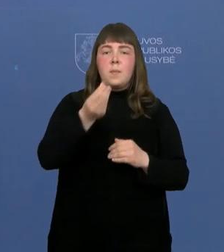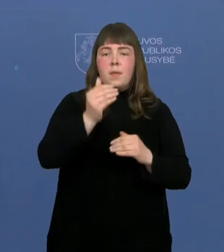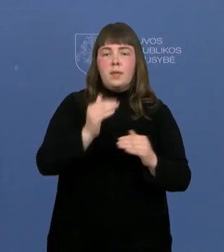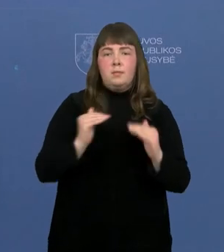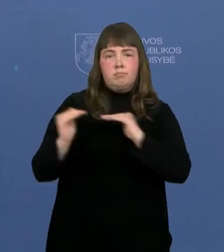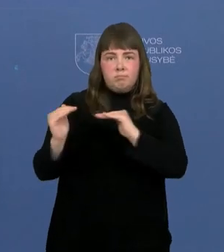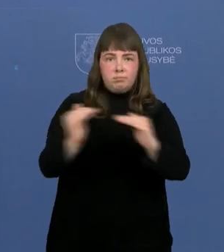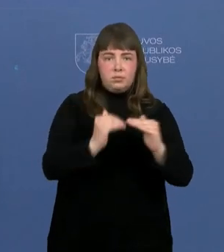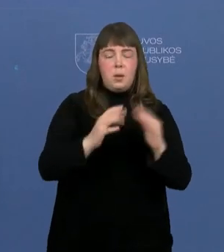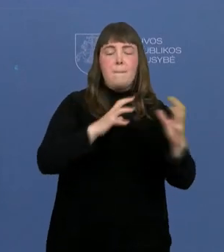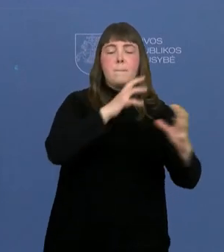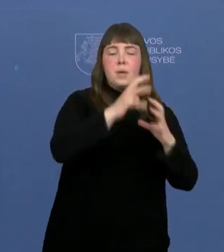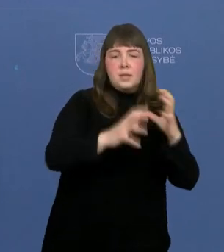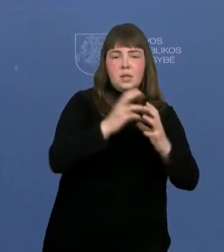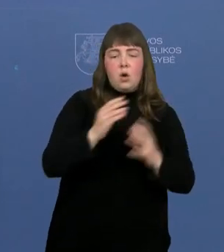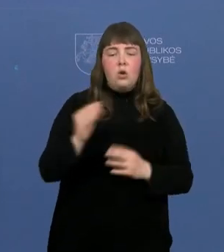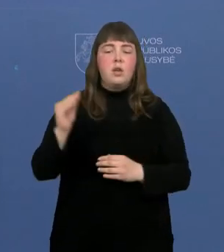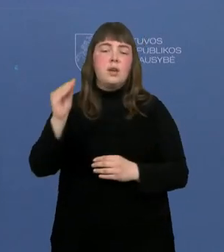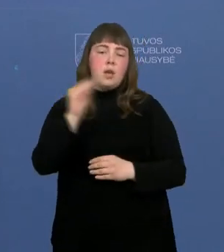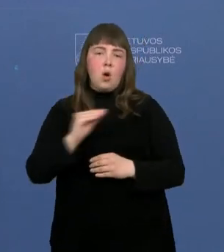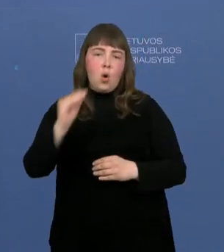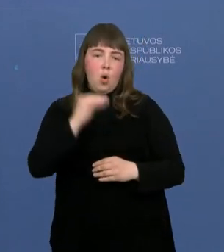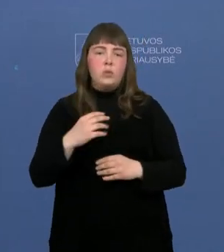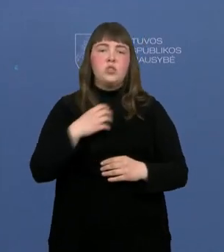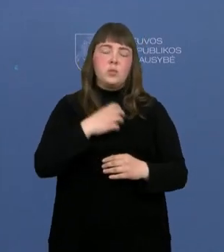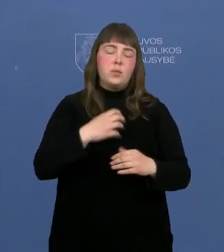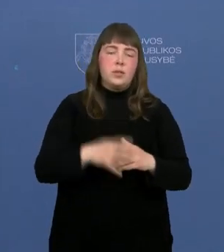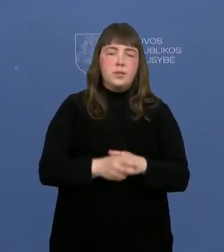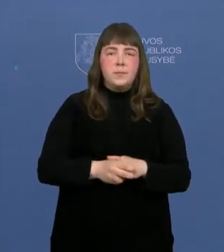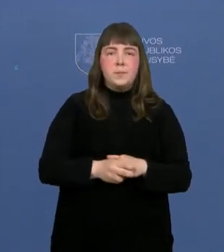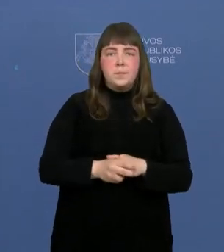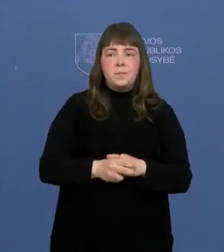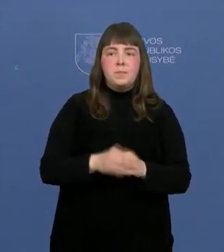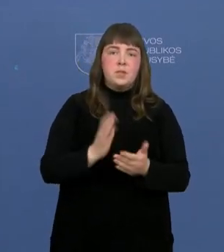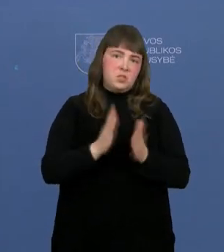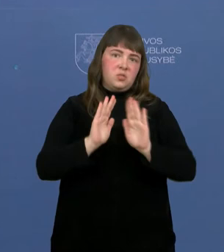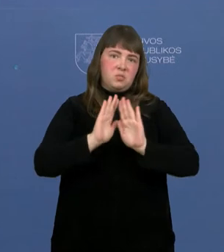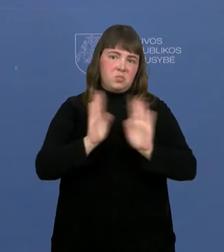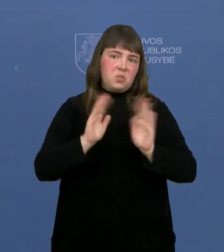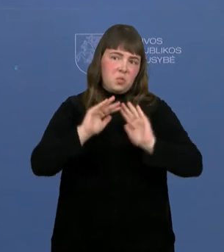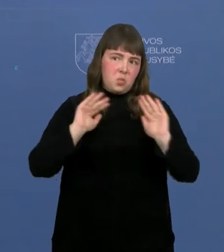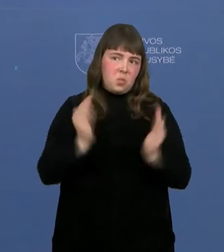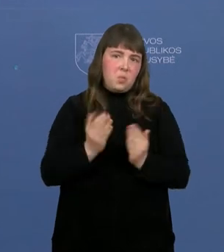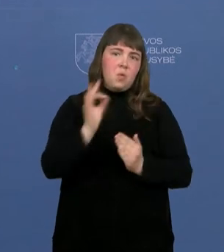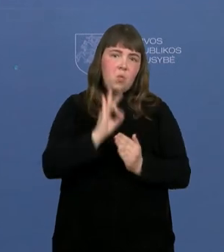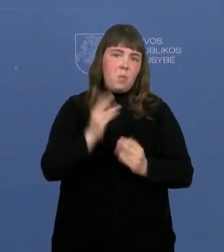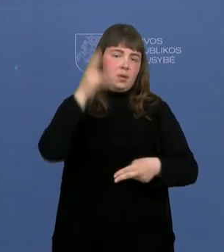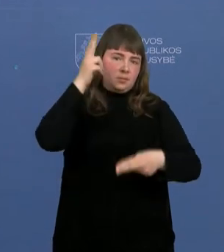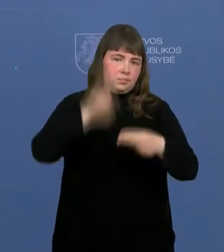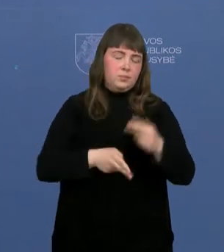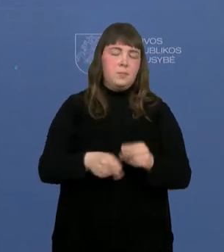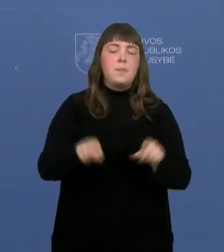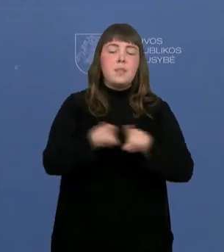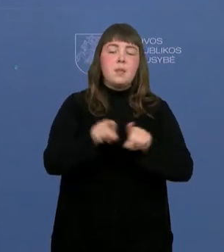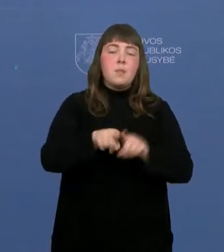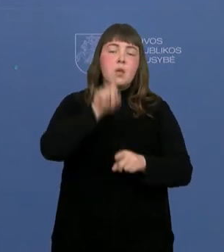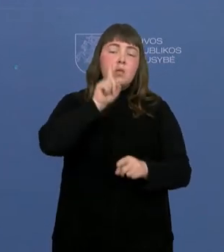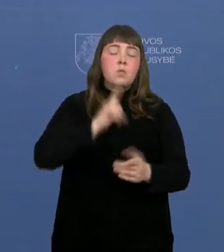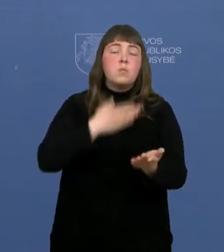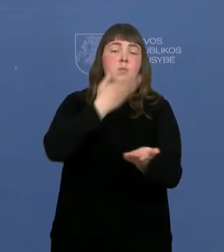pasaulio ir Europos čempionatuose. Tai gal tiek trumpai apie šį sprendimą, bet taip pat noriu